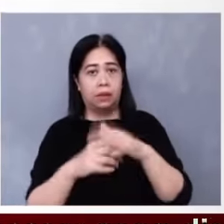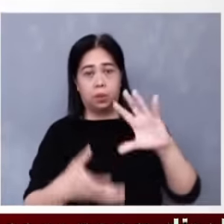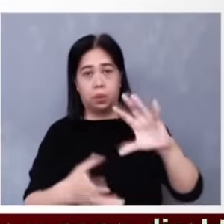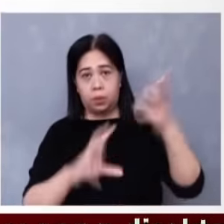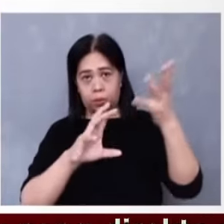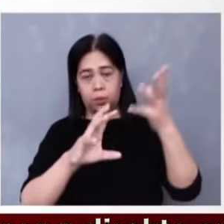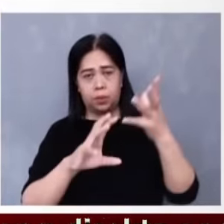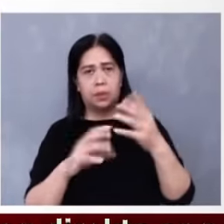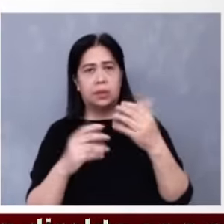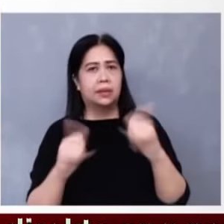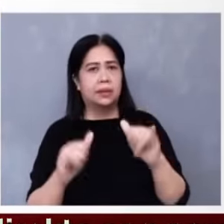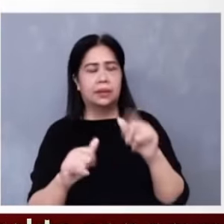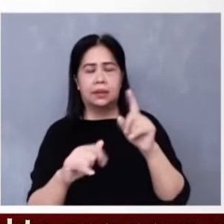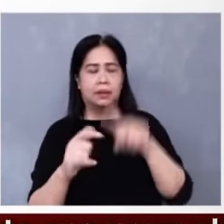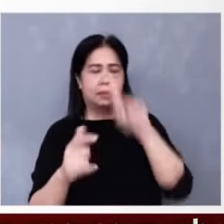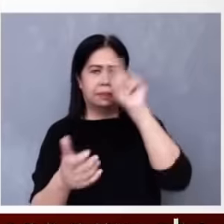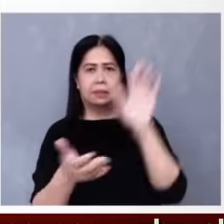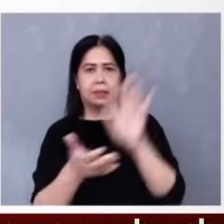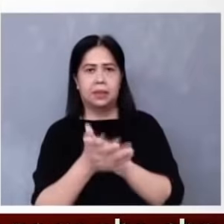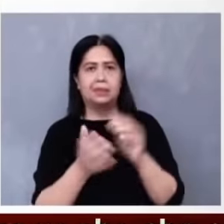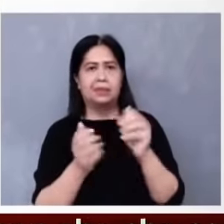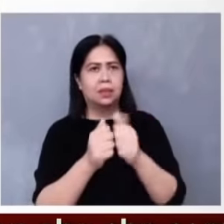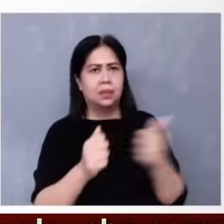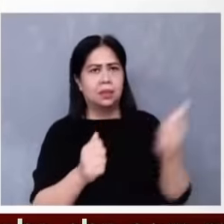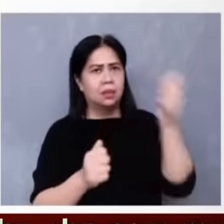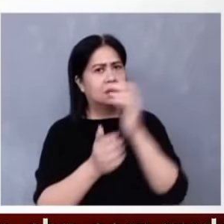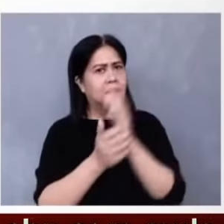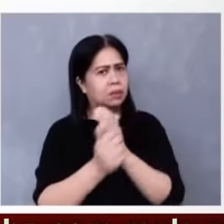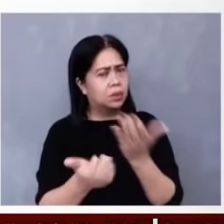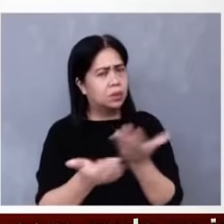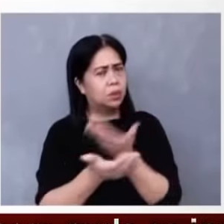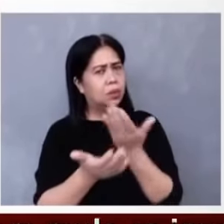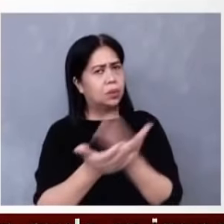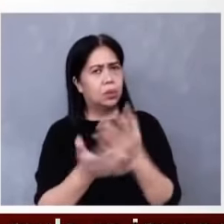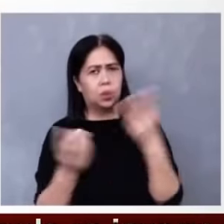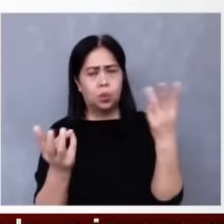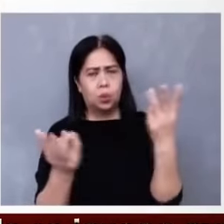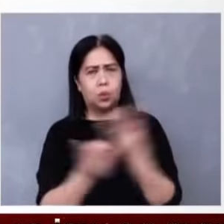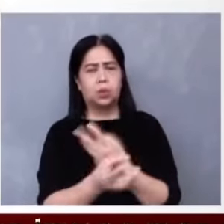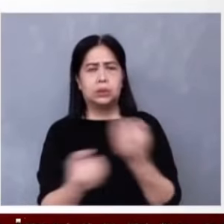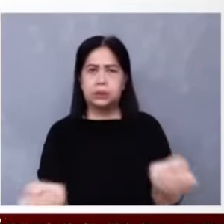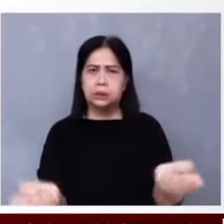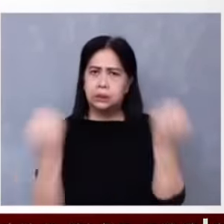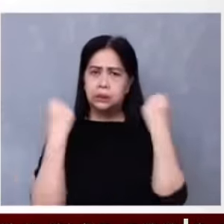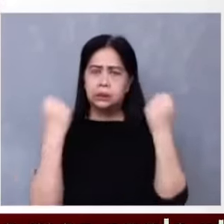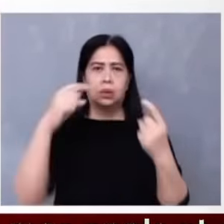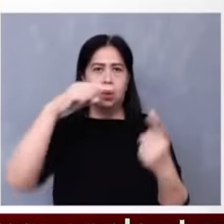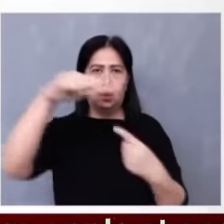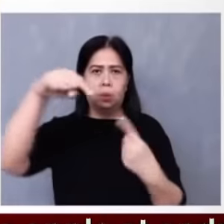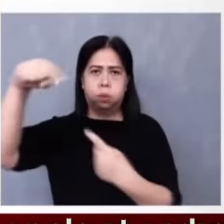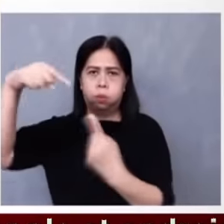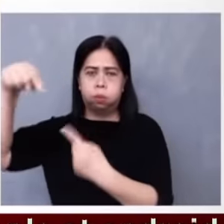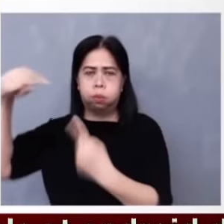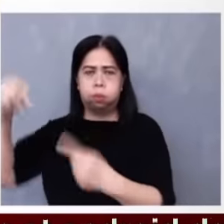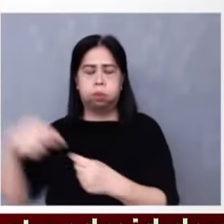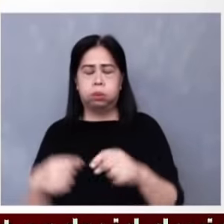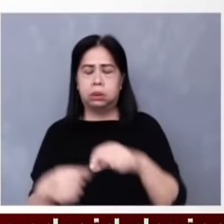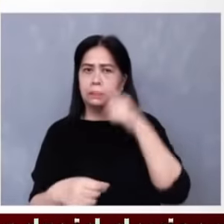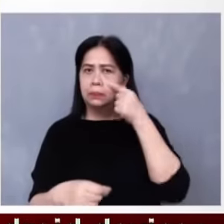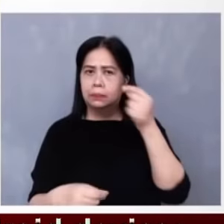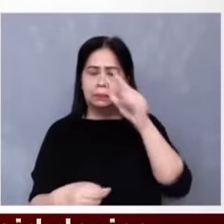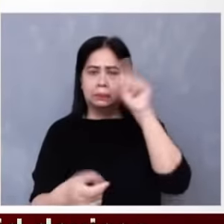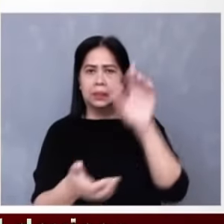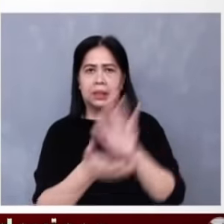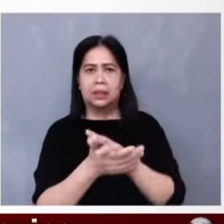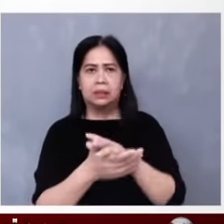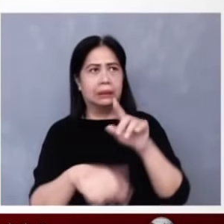hindi pa rin makapaniwala maging mga eksperto sa tindi at lakas ng mga buhawi. Just unbelievable the timing of